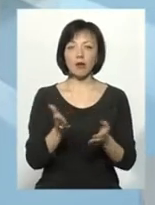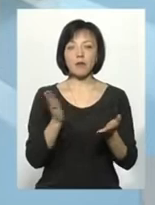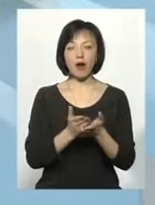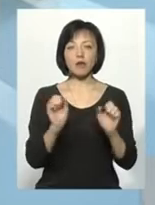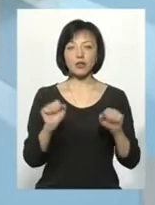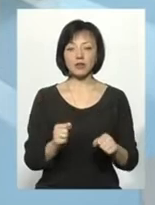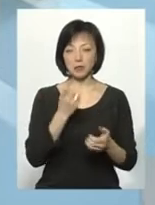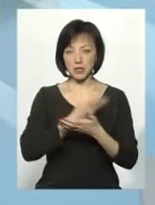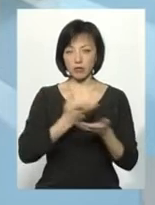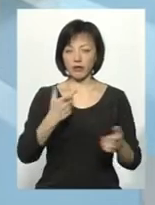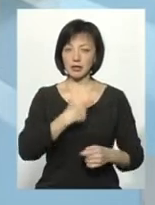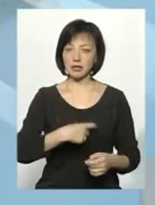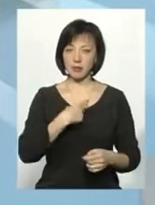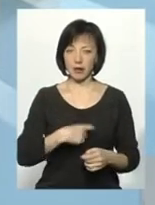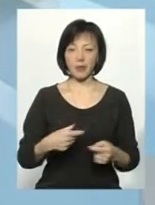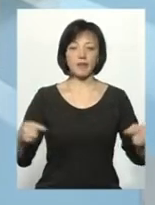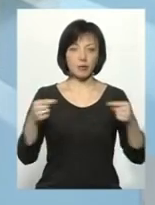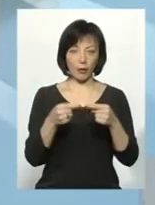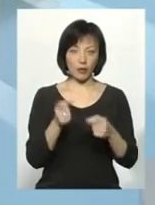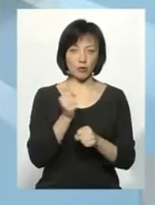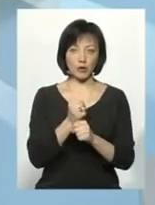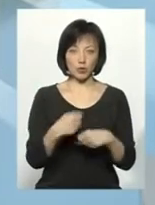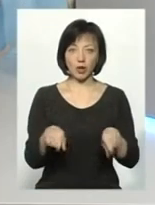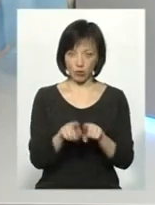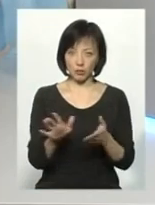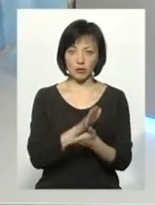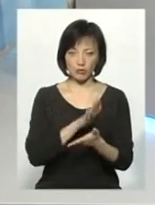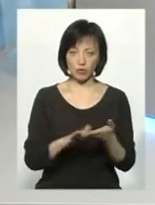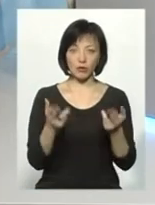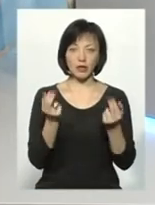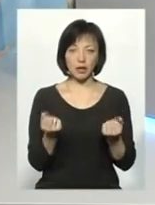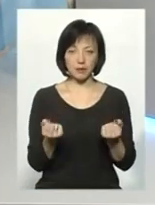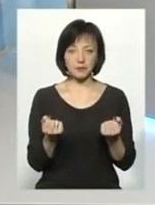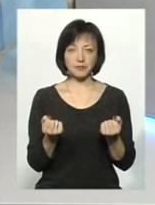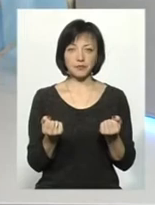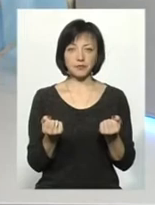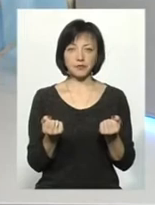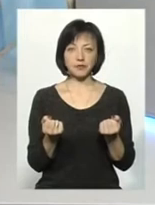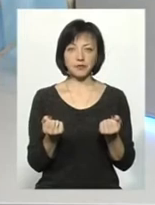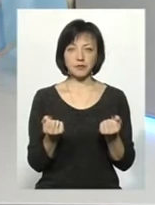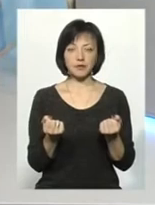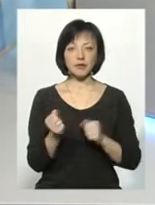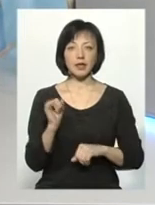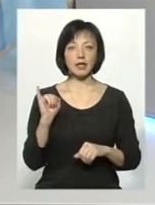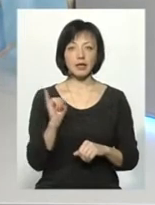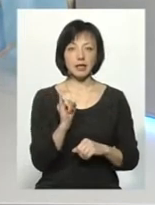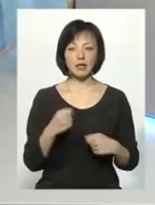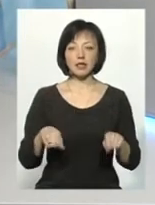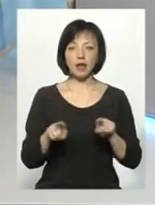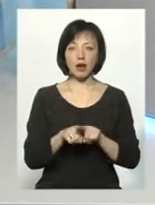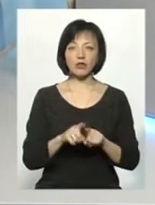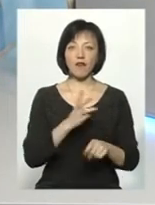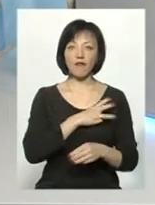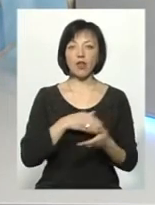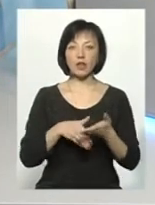можливість презентувати себе. Відповідно, вони працюють також безкоштовно. Безкоштовно, так. І також волонтери,